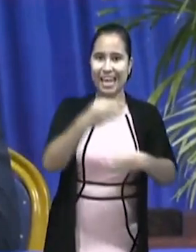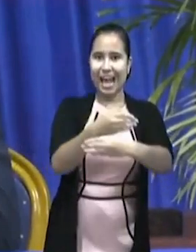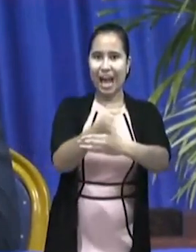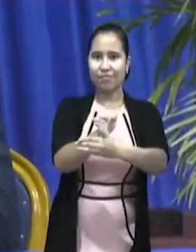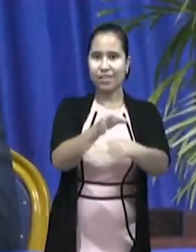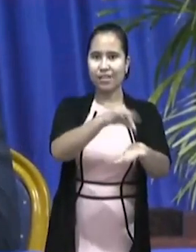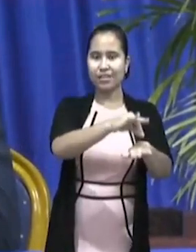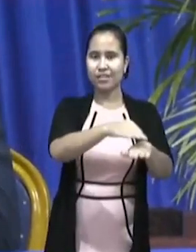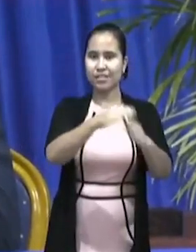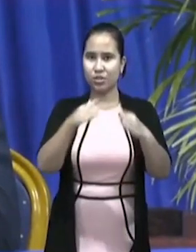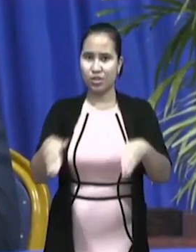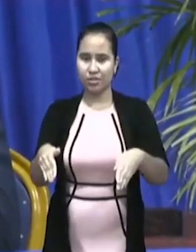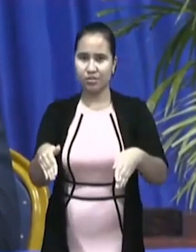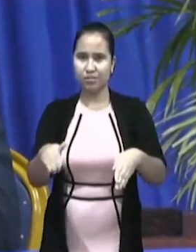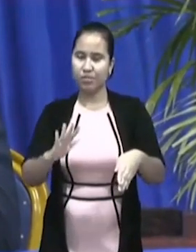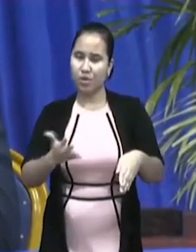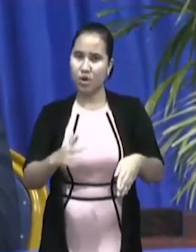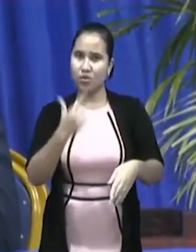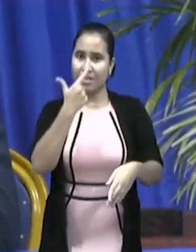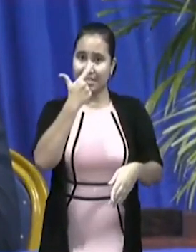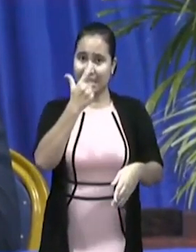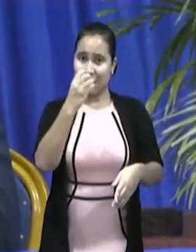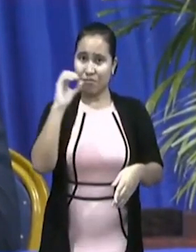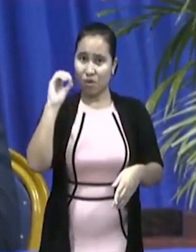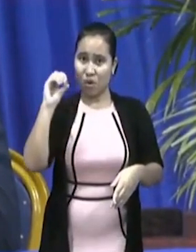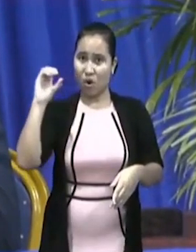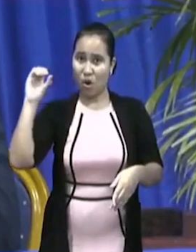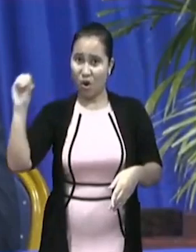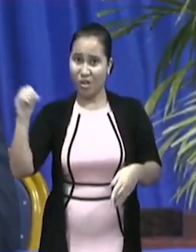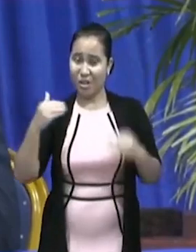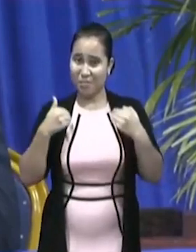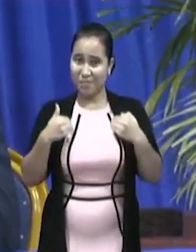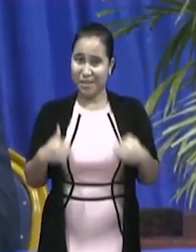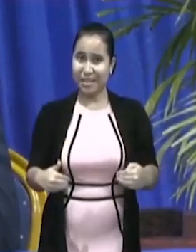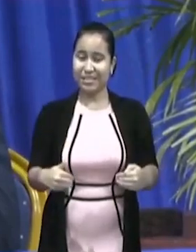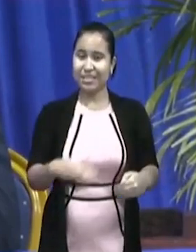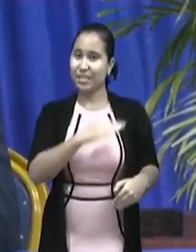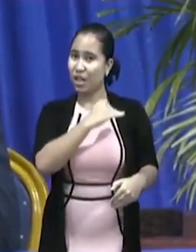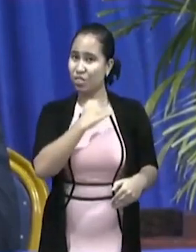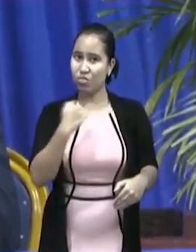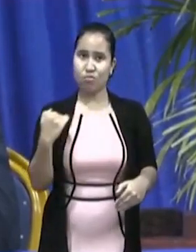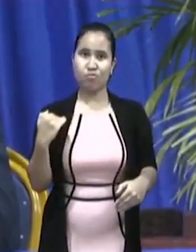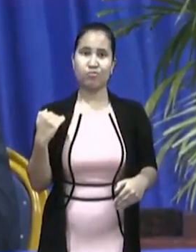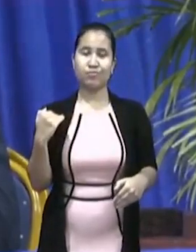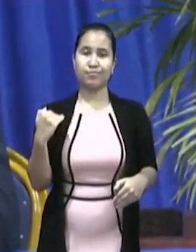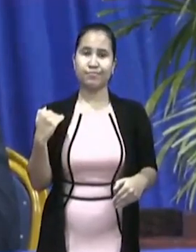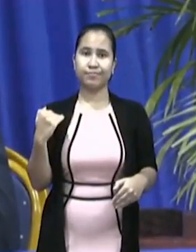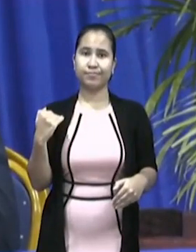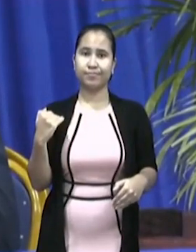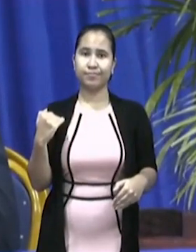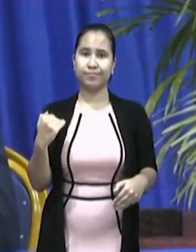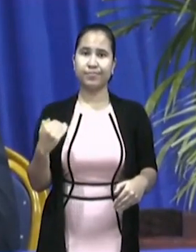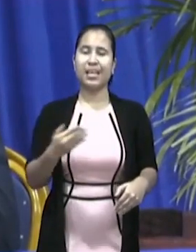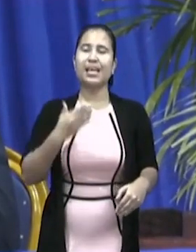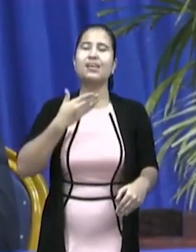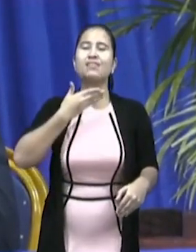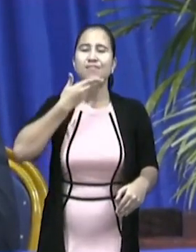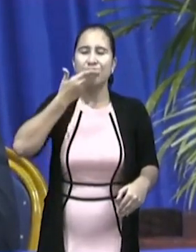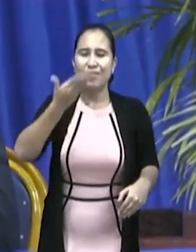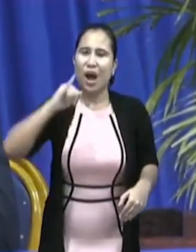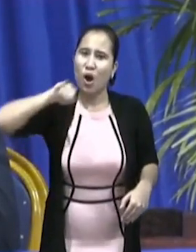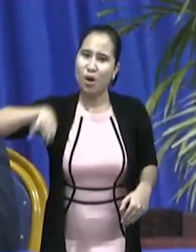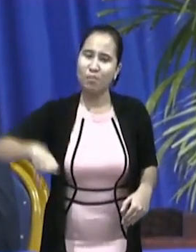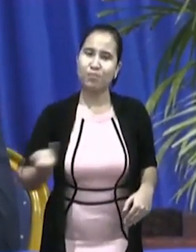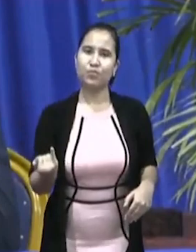En we hebben ongeveer 700 sma, zo deden. Met actie bakka, we